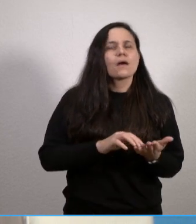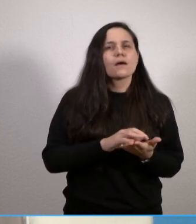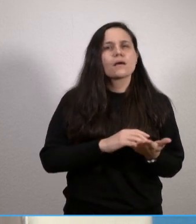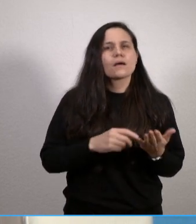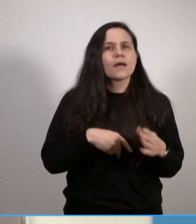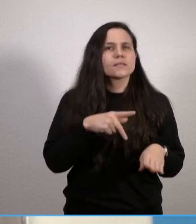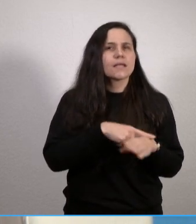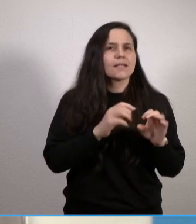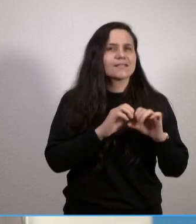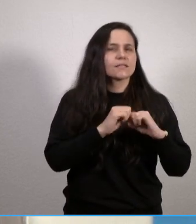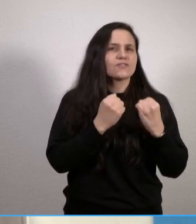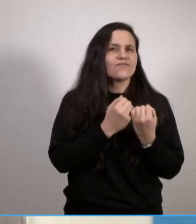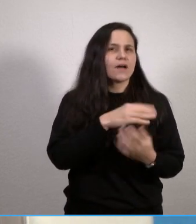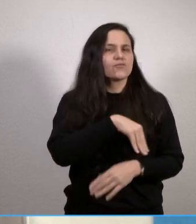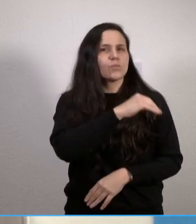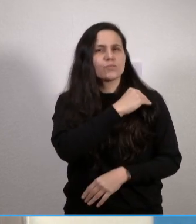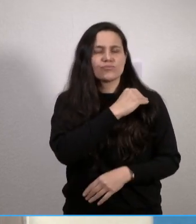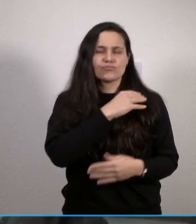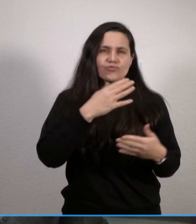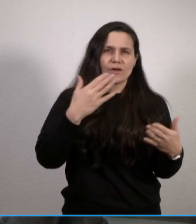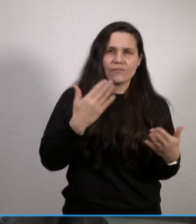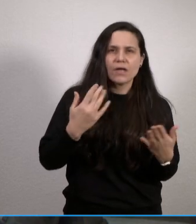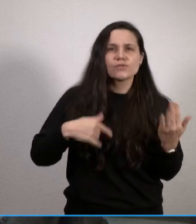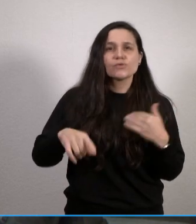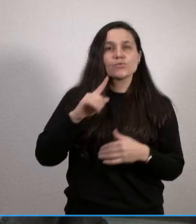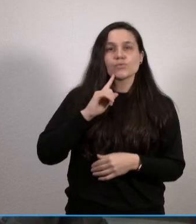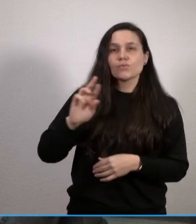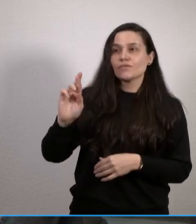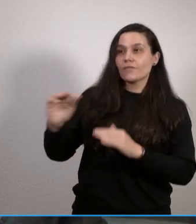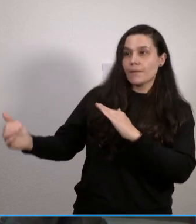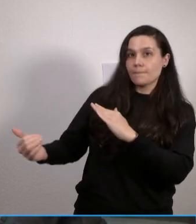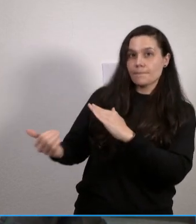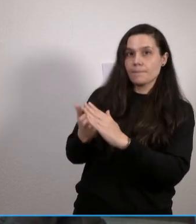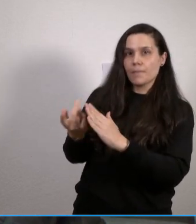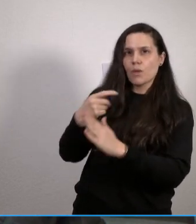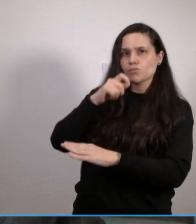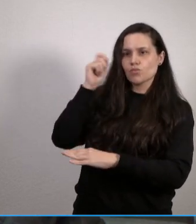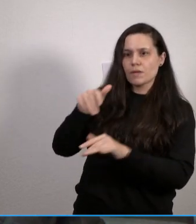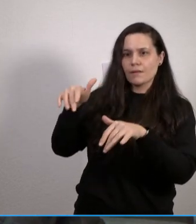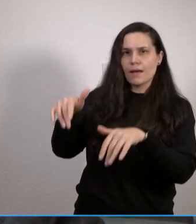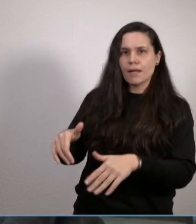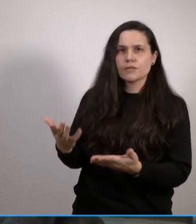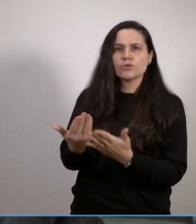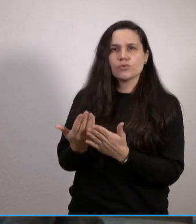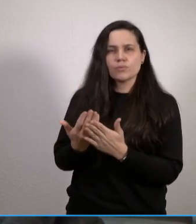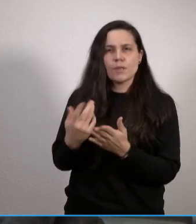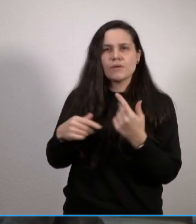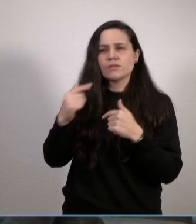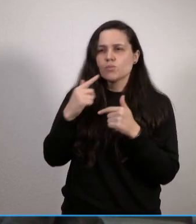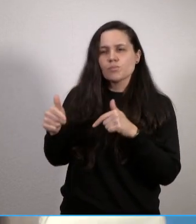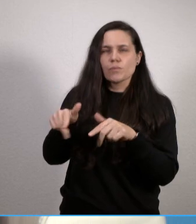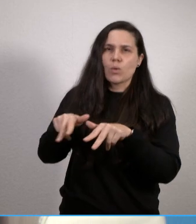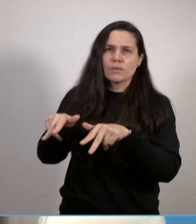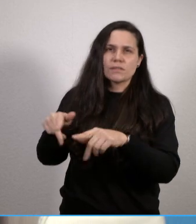bekommen, dass die Versorgung der Schutzsuchenden aus der Ukraine laufen wird, wie die Versorgung von Asylsuchenden. Das heißt,